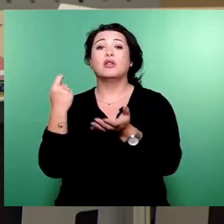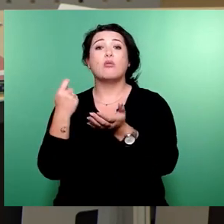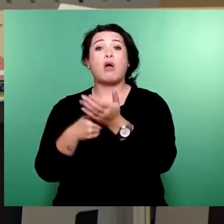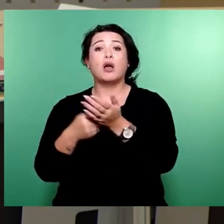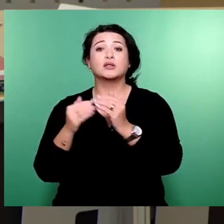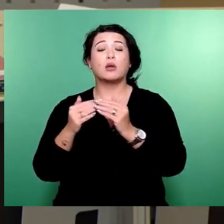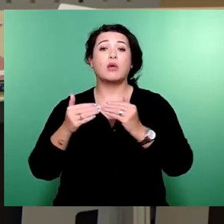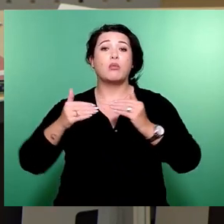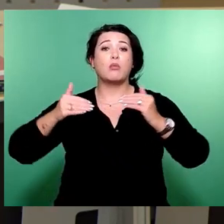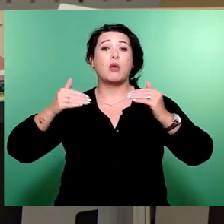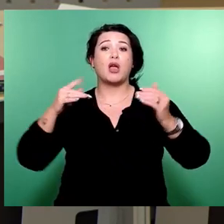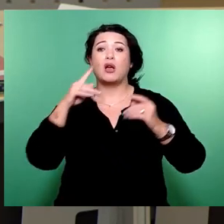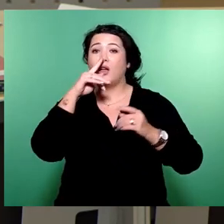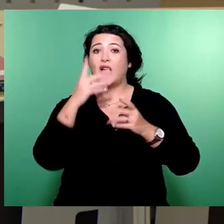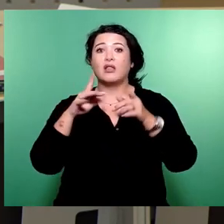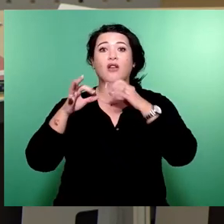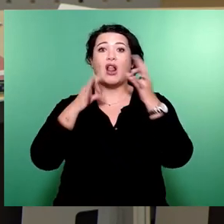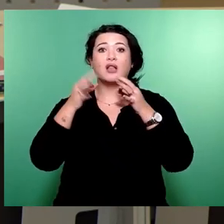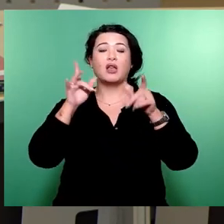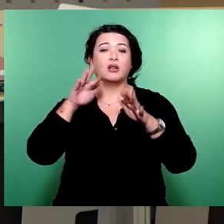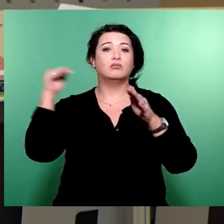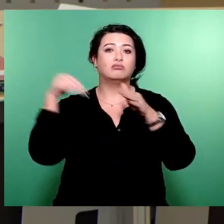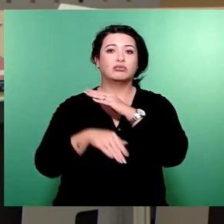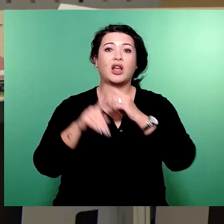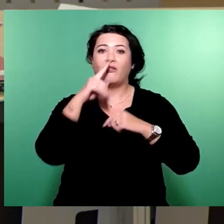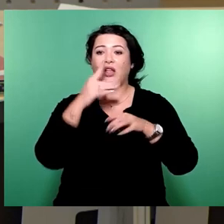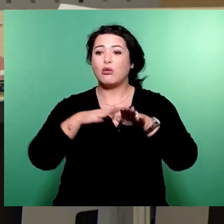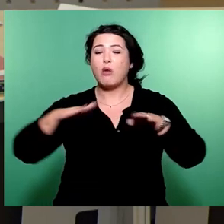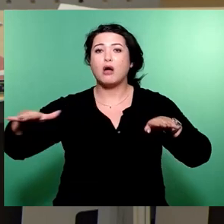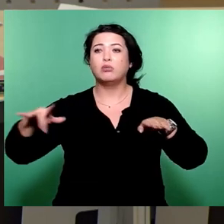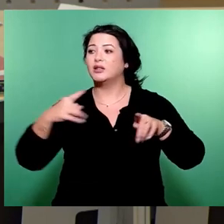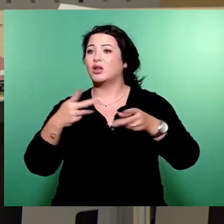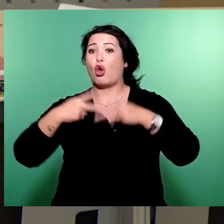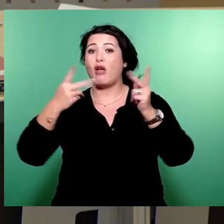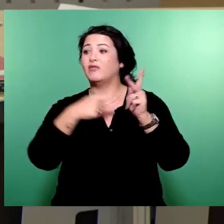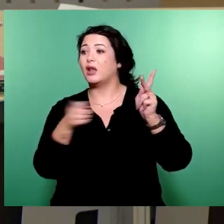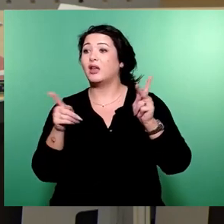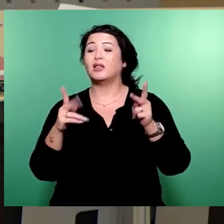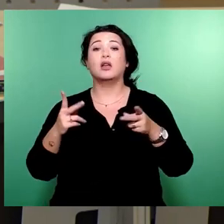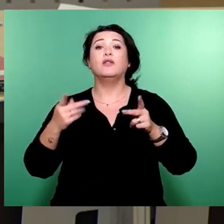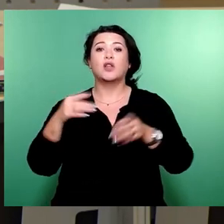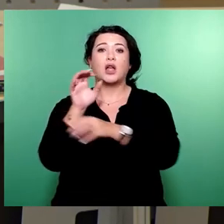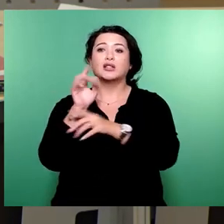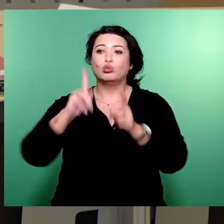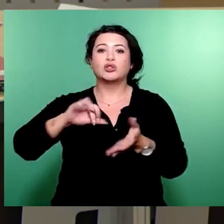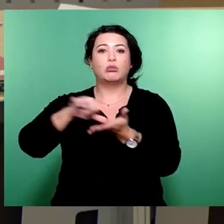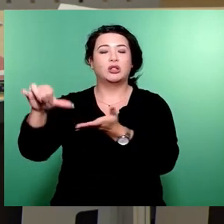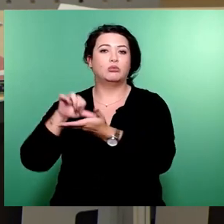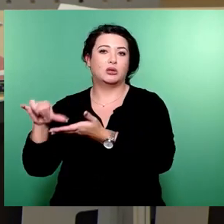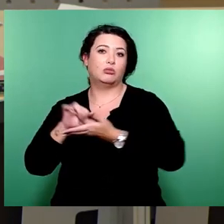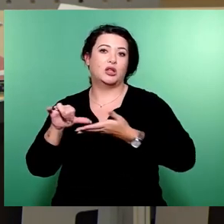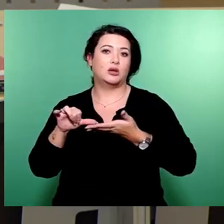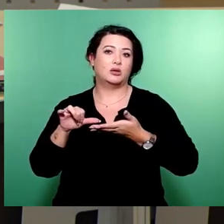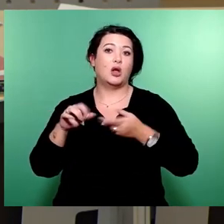bezahlen, während die Subventionierung der Parkplätze aus den öffentlichen Kassen weitergehend. Die ÖV-Kunden in dieser Stadt